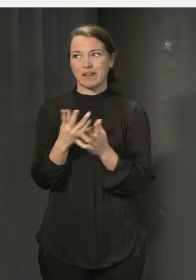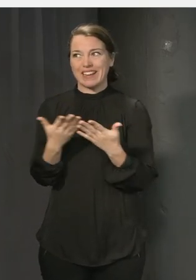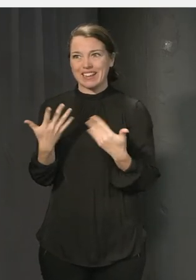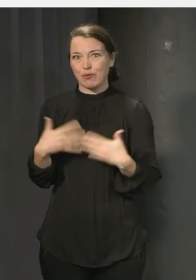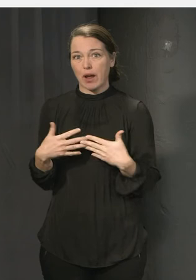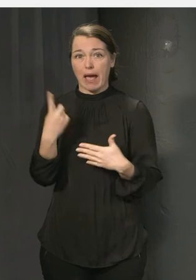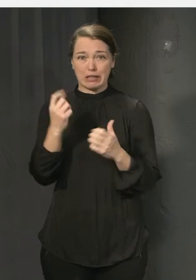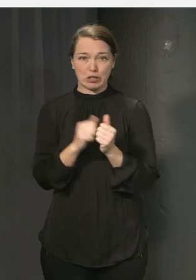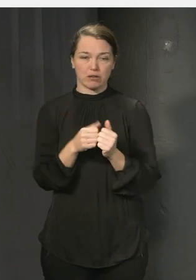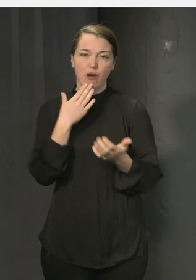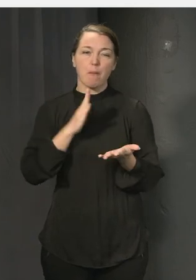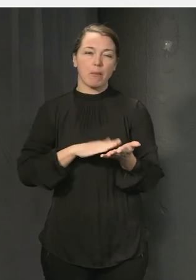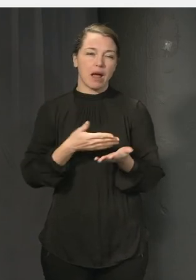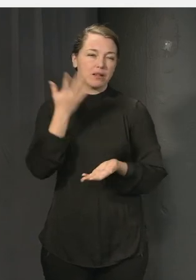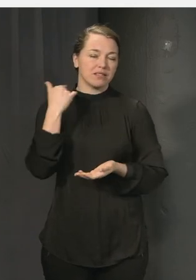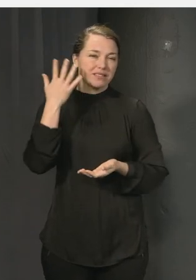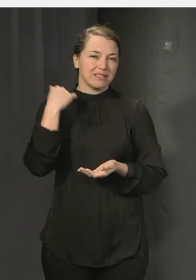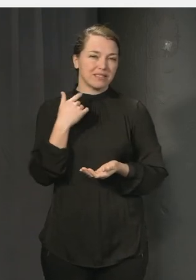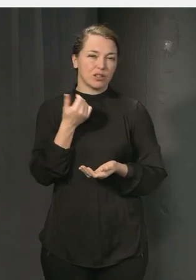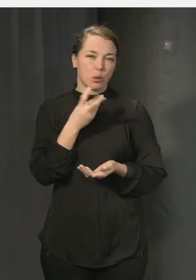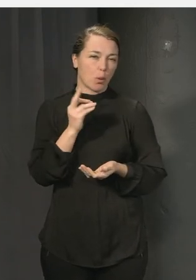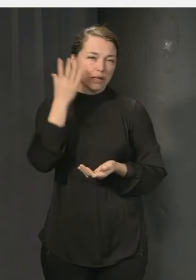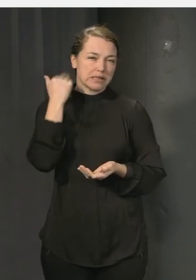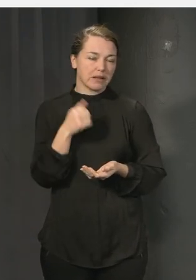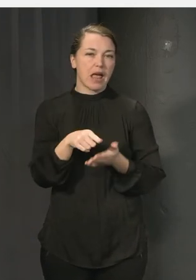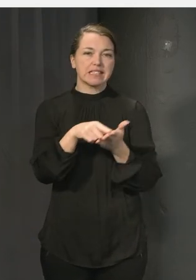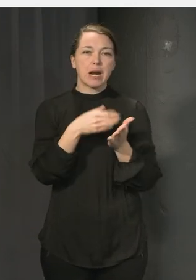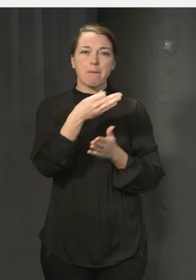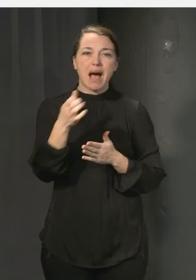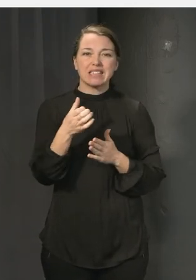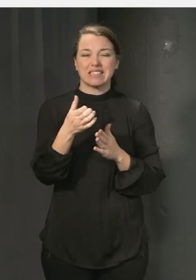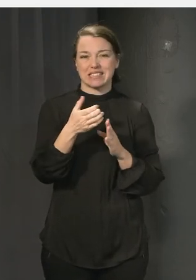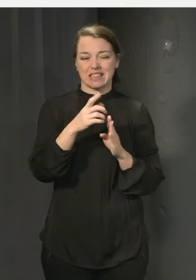en sak som var väldigt populär för några år sedan var ju att man hade särskilda pass.